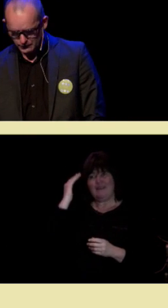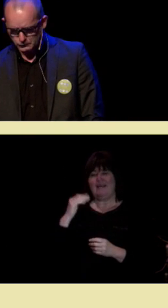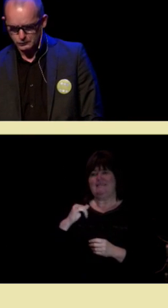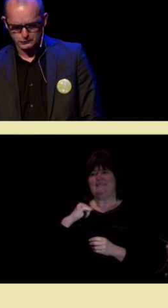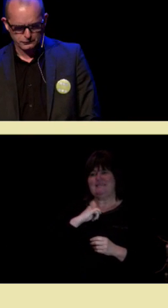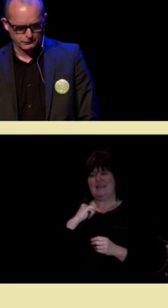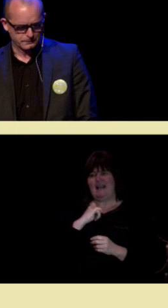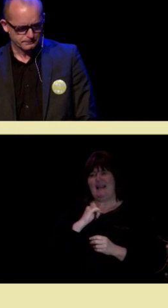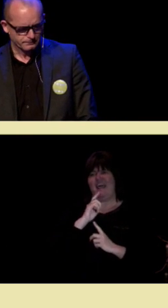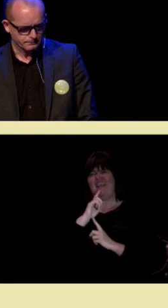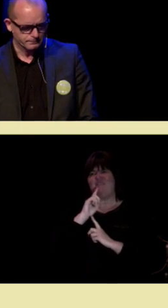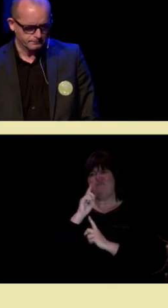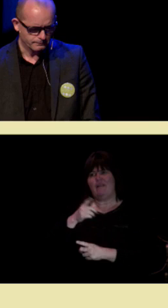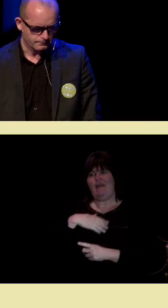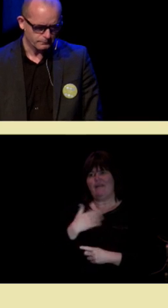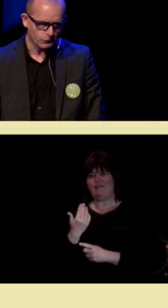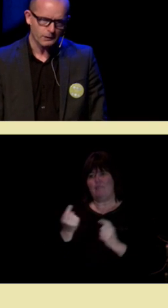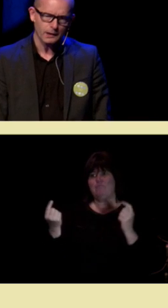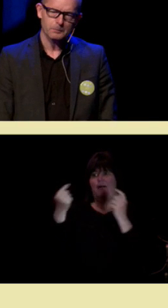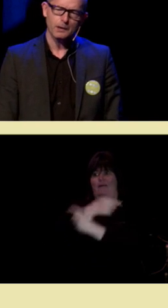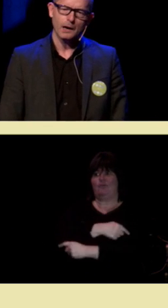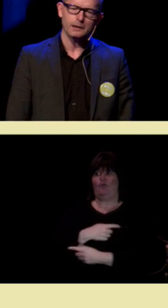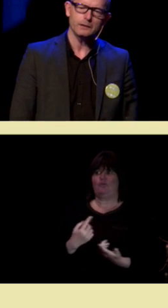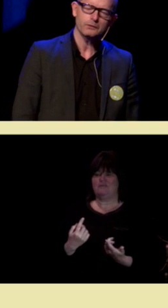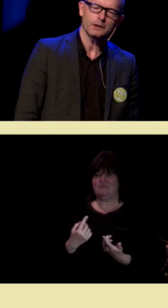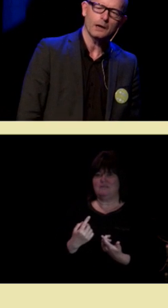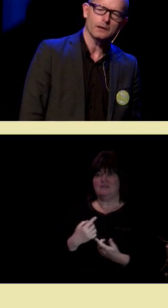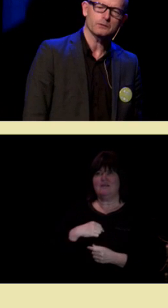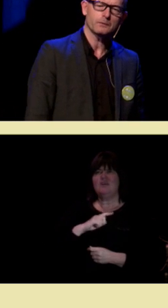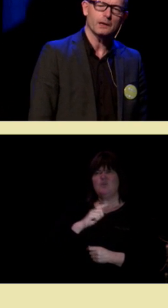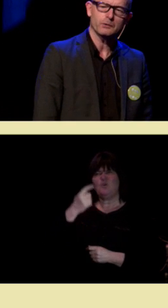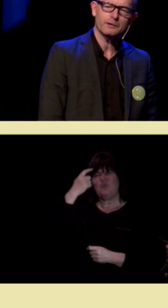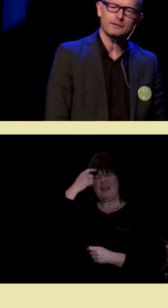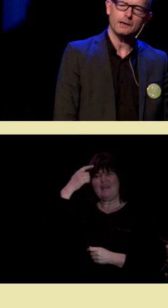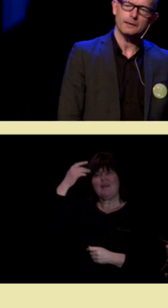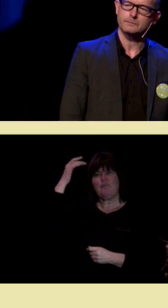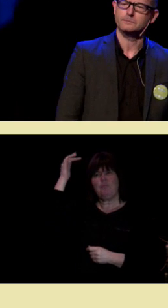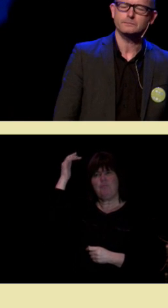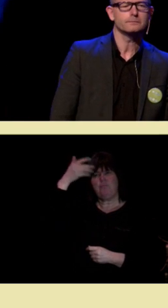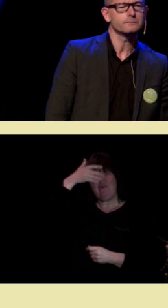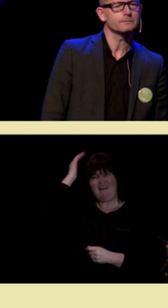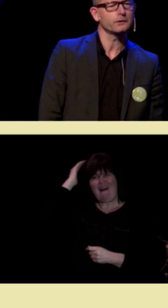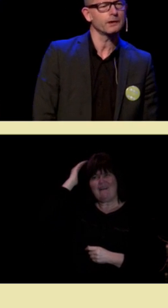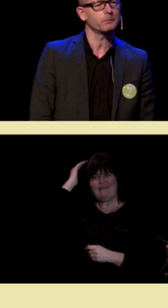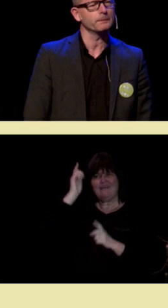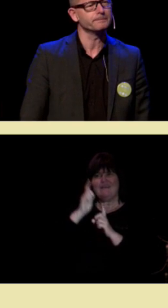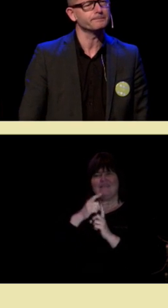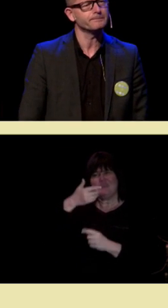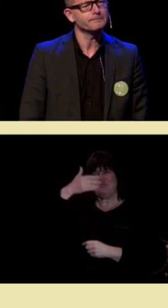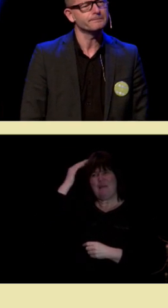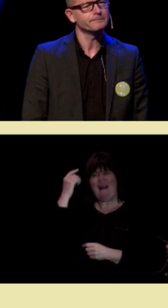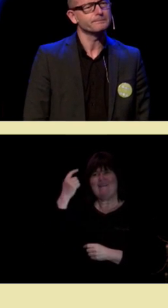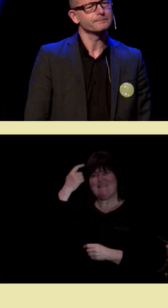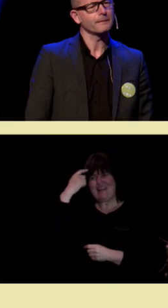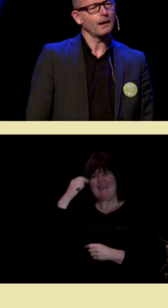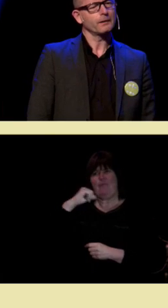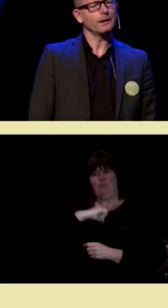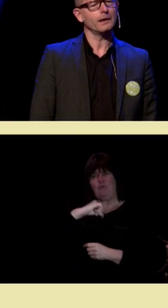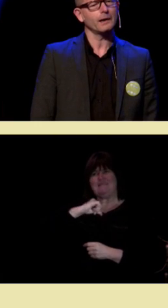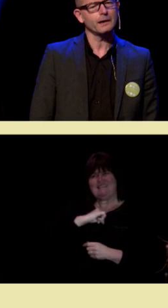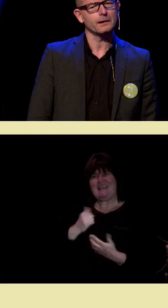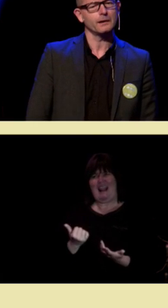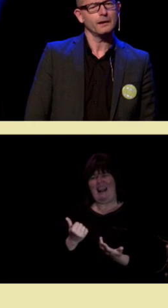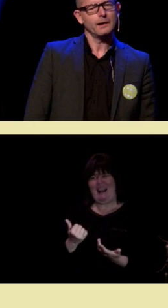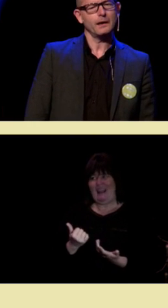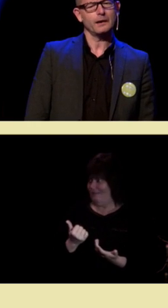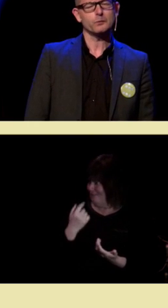paradoks. Når du tenker på hjernen din, så er det hjernen som tenker på seg selv. Har du tenkt på det? Den